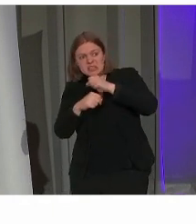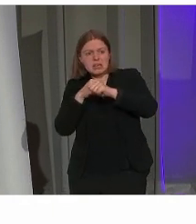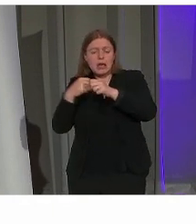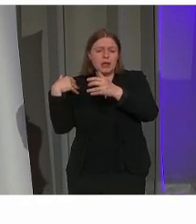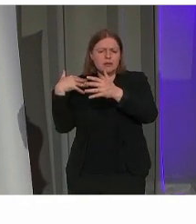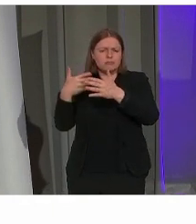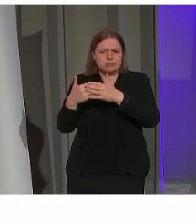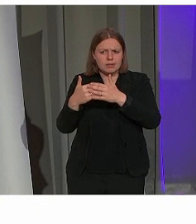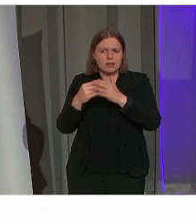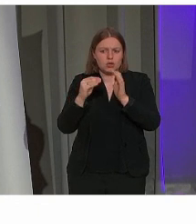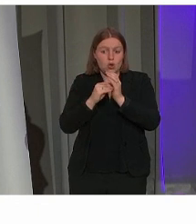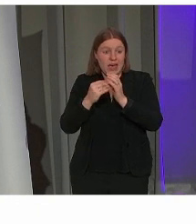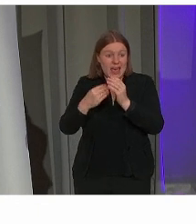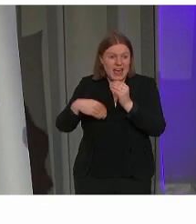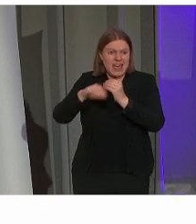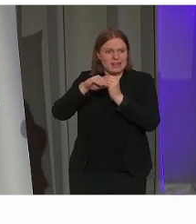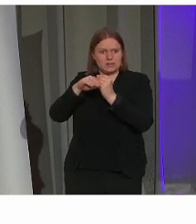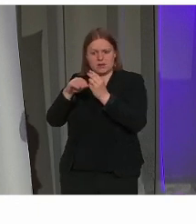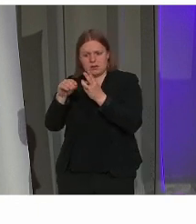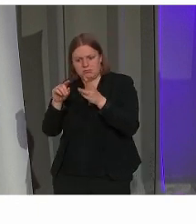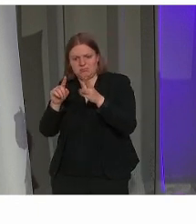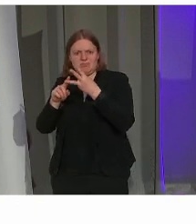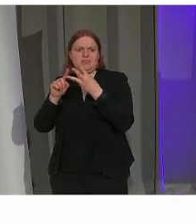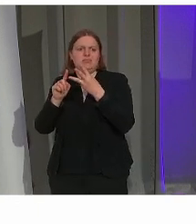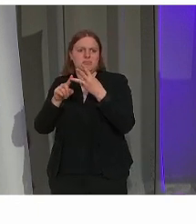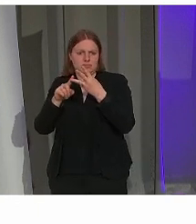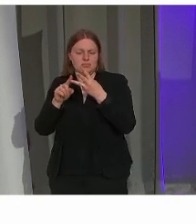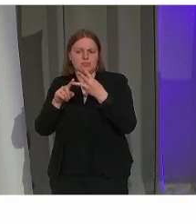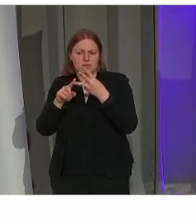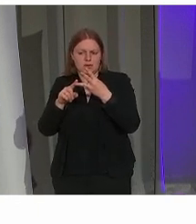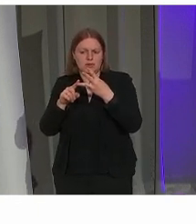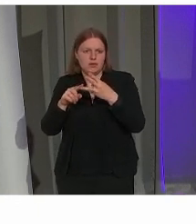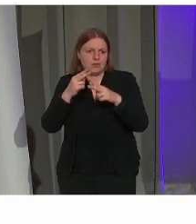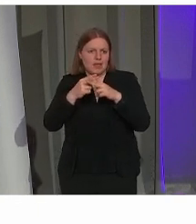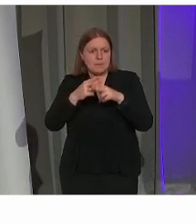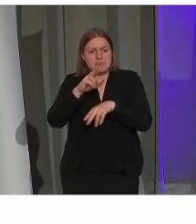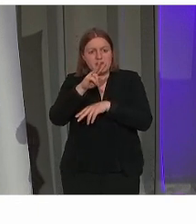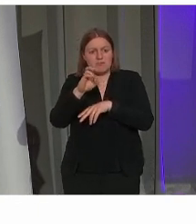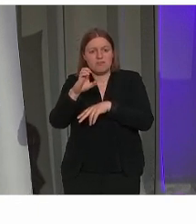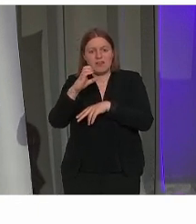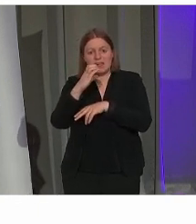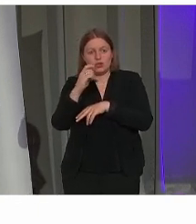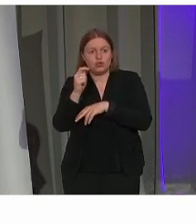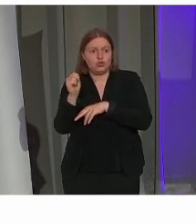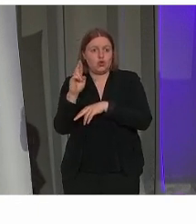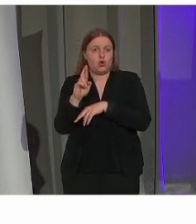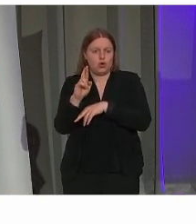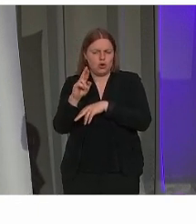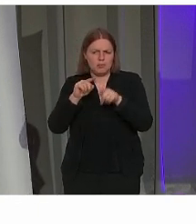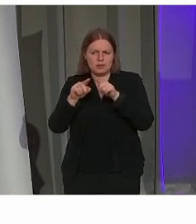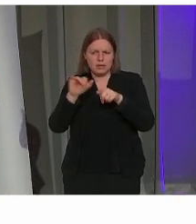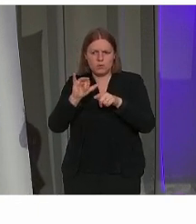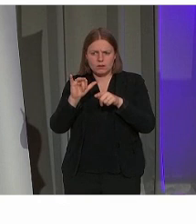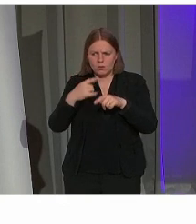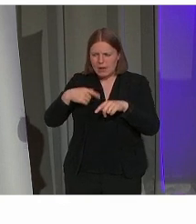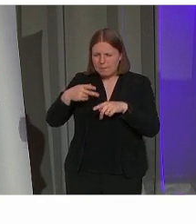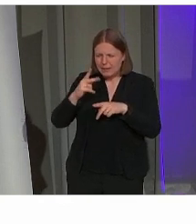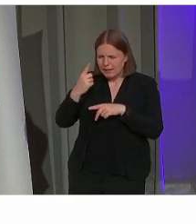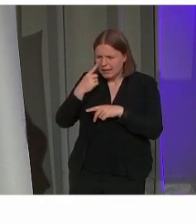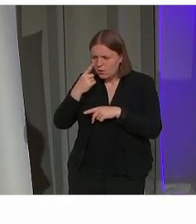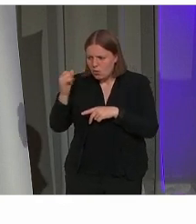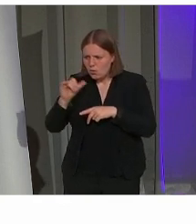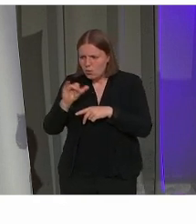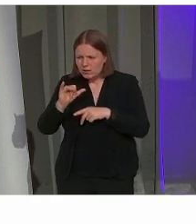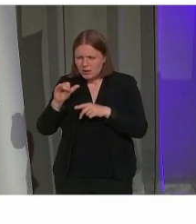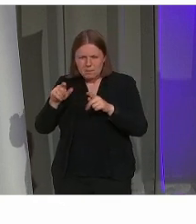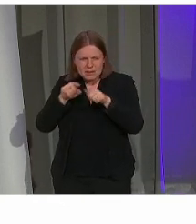komt er eigenlijk nog een extra verhaallijn bij van erfgoed, wat we dan omschrijven als vector. We gaan meer naar de verhalen en de betekenissen